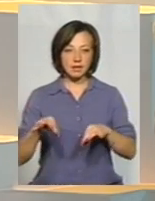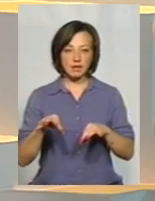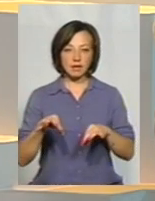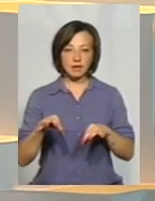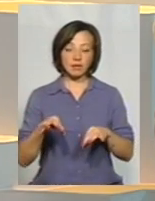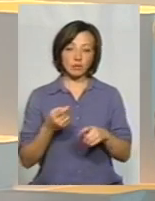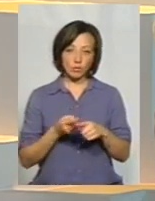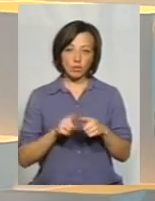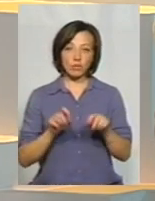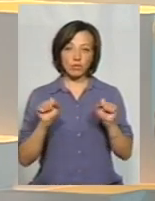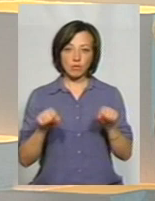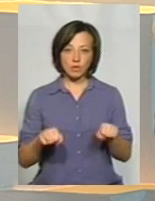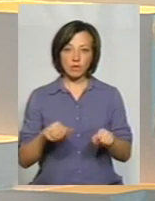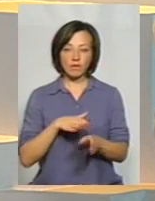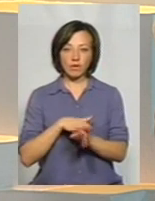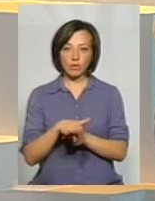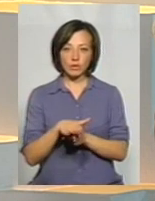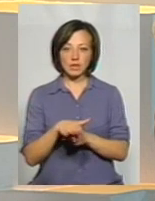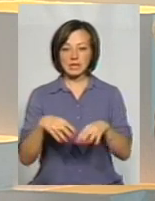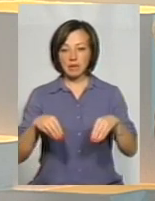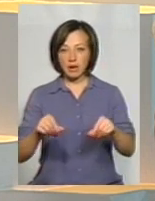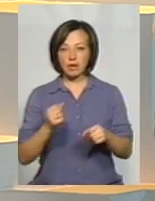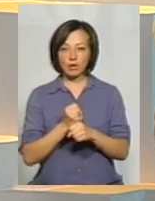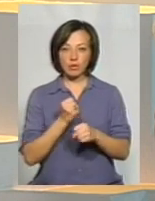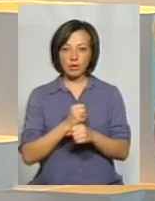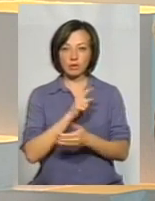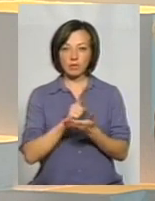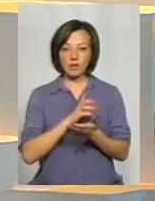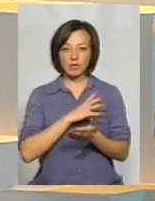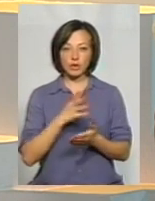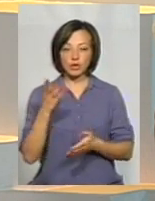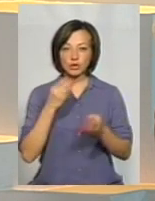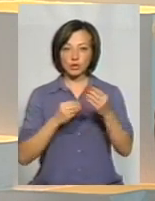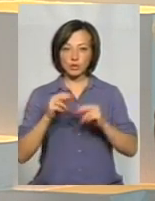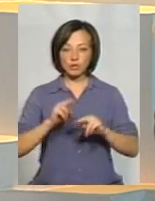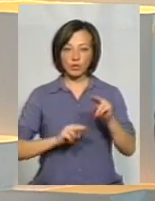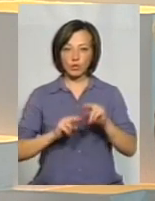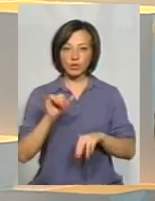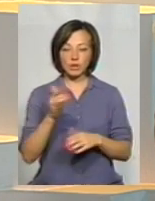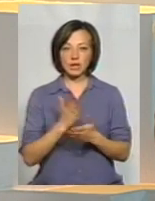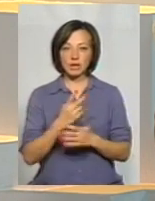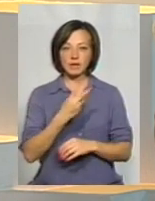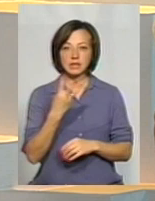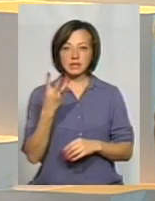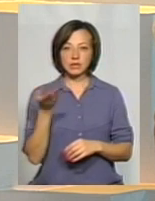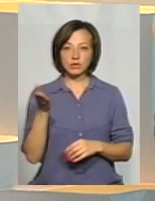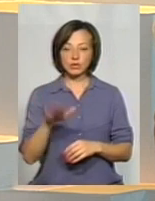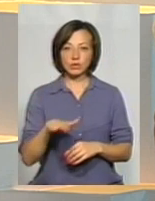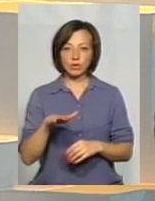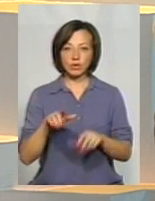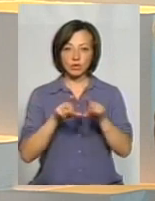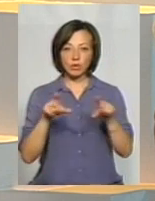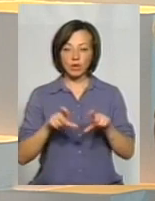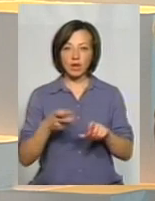проекта, тому вони мають сьогодні виконувати земельні роботи, вони мають сьогодні виконувати штучні споруди. В них є 23 штучні споруди, є два